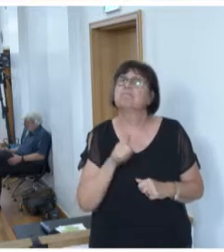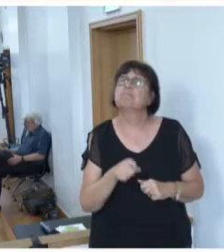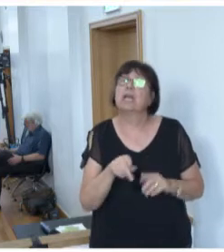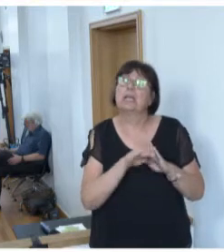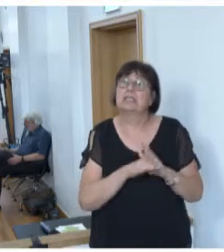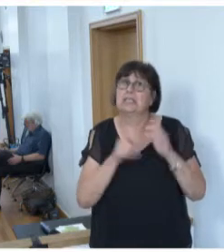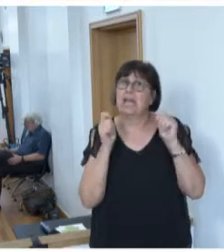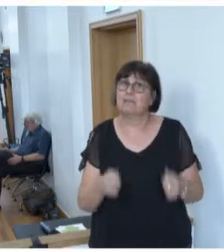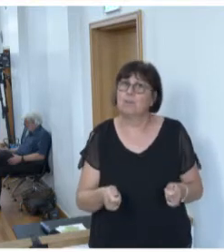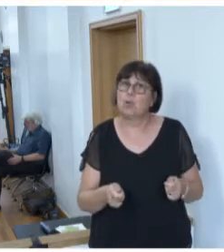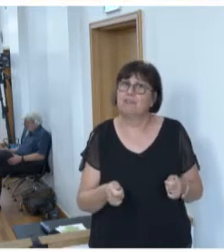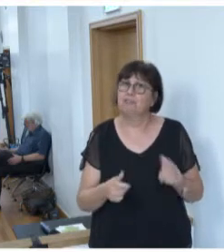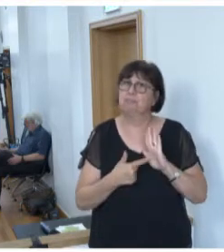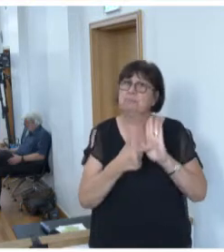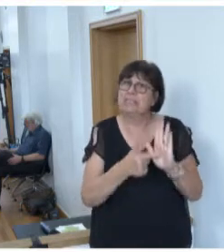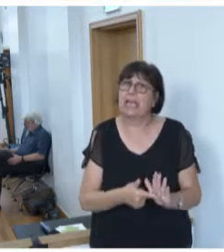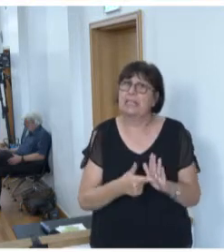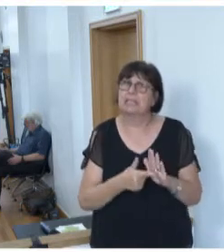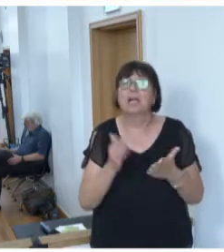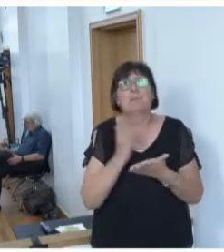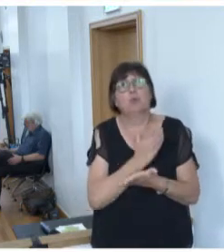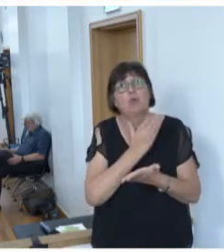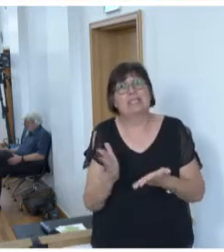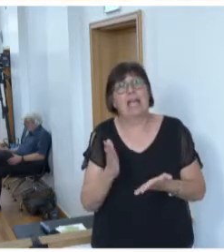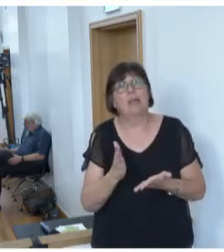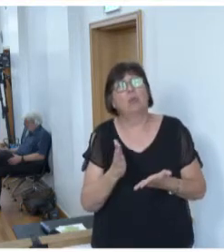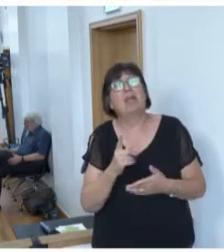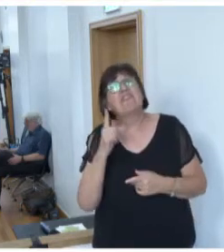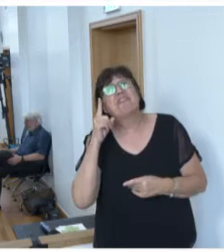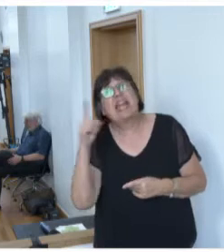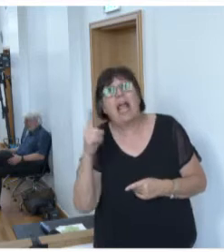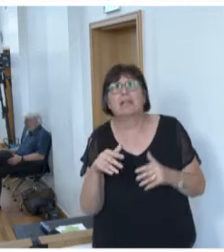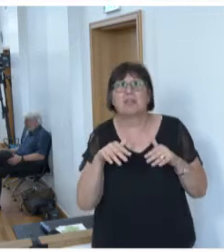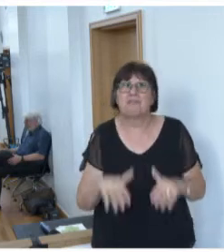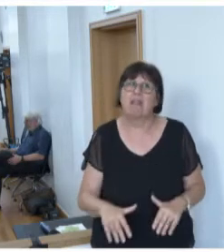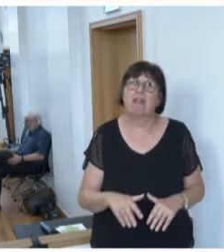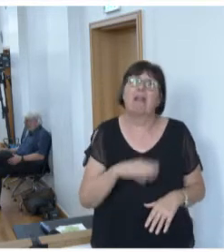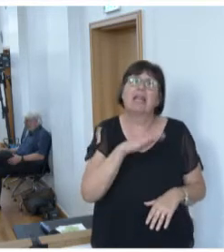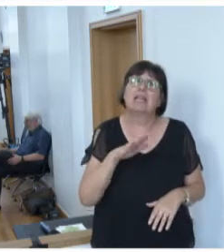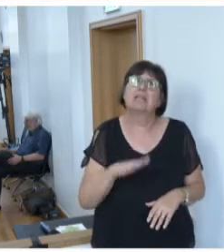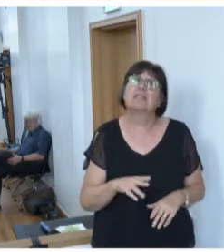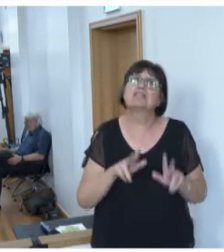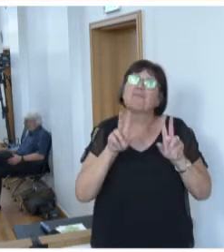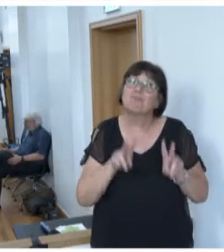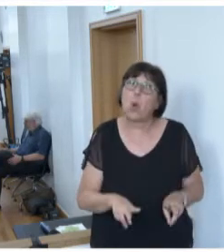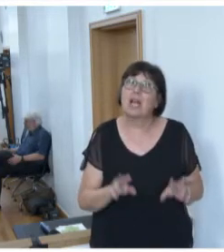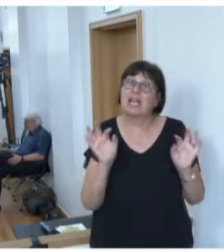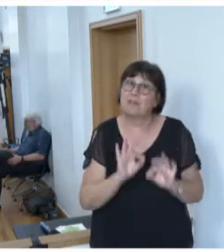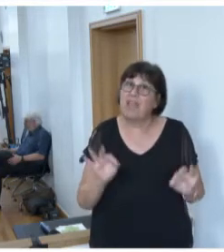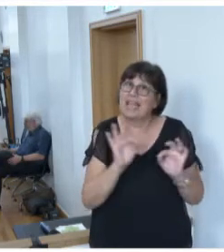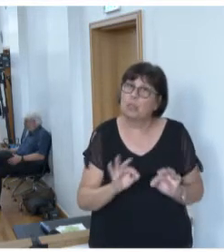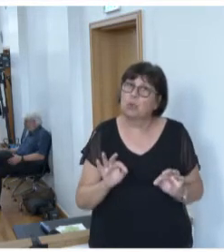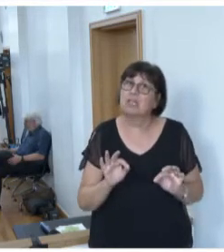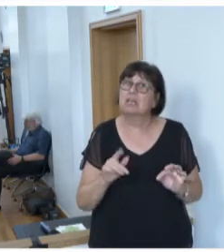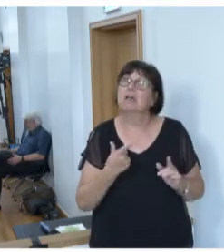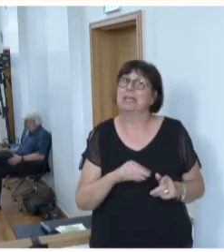Gesetzesentwurf suggeriert, dass die Beurteilung der Verdachtsfälle von Kindeswohlgefährdung durch den interkollegialen Austausch